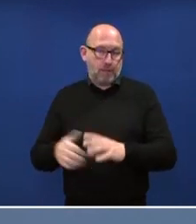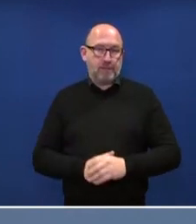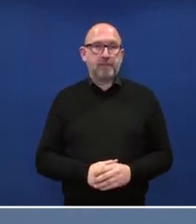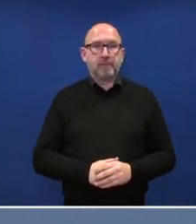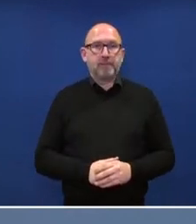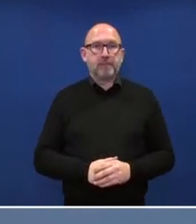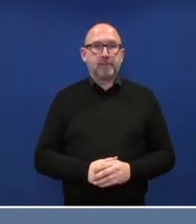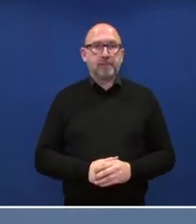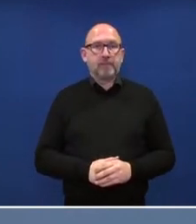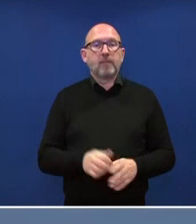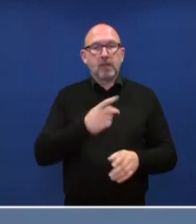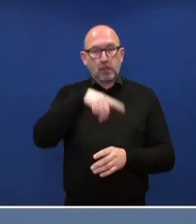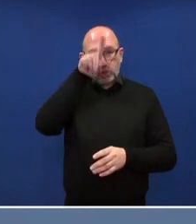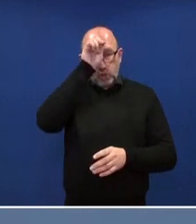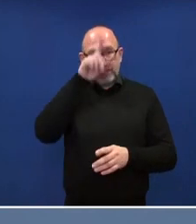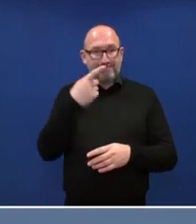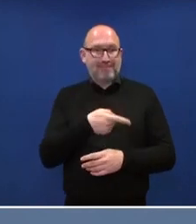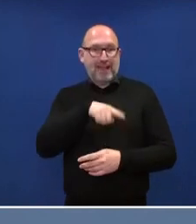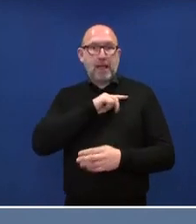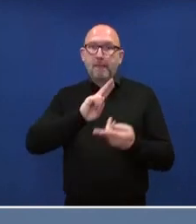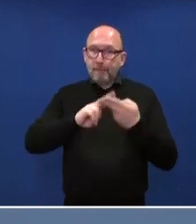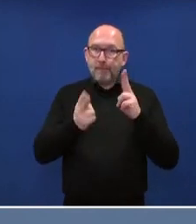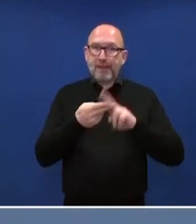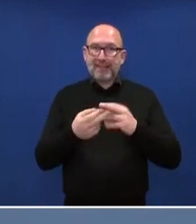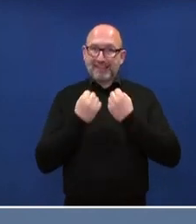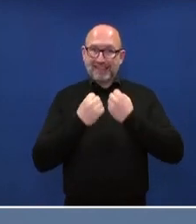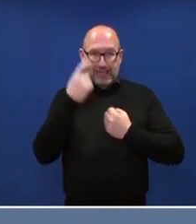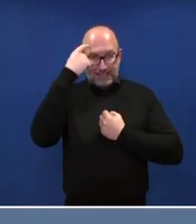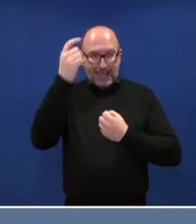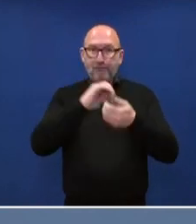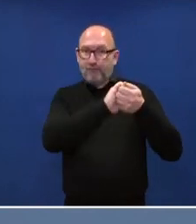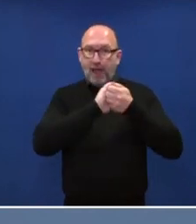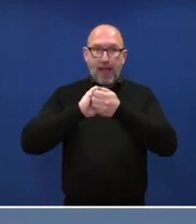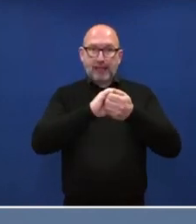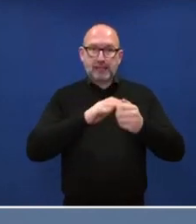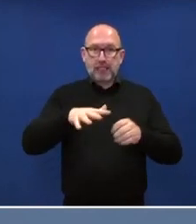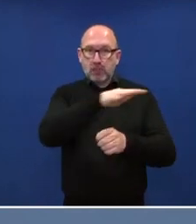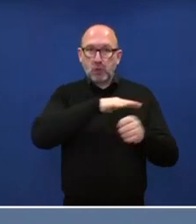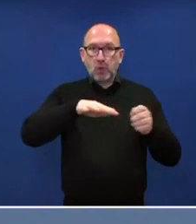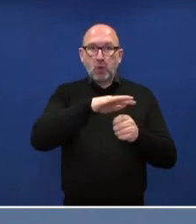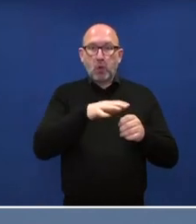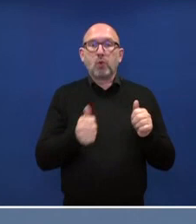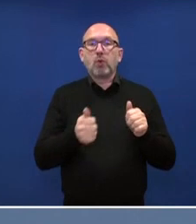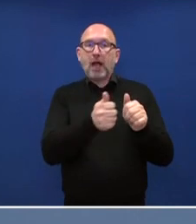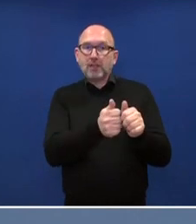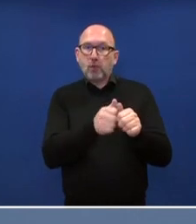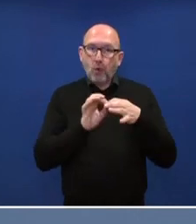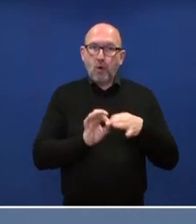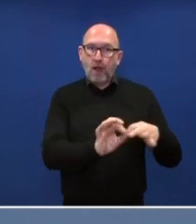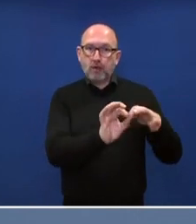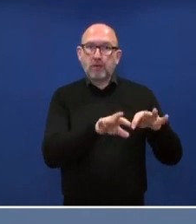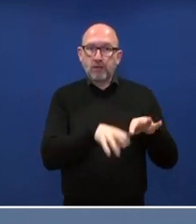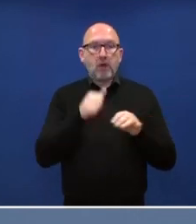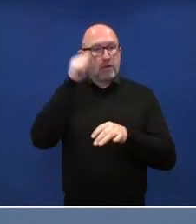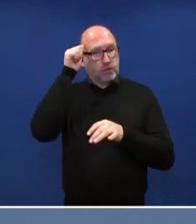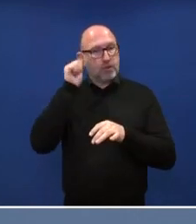Deutschland hat in seiner Eigenschaft als Mitglied des Sicherheitsrates der Vereinten Nationen und dort als Co-Federführer für das